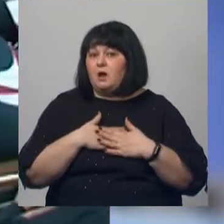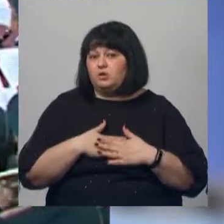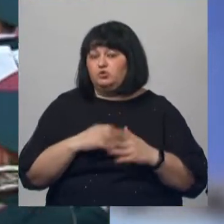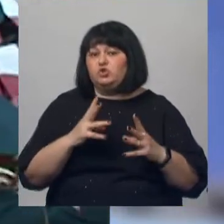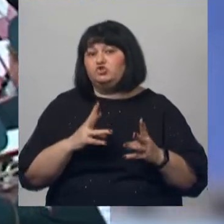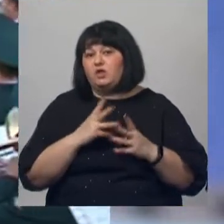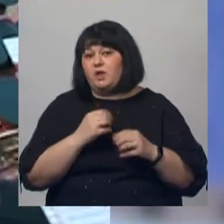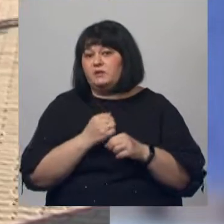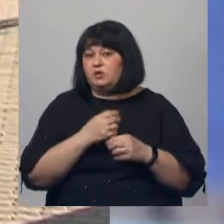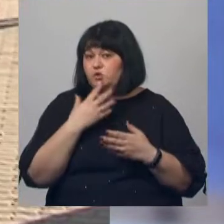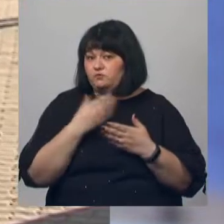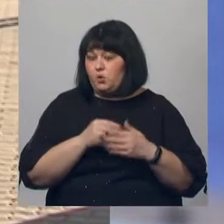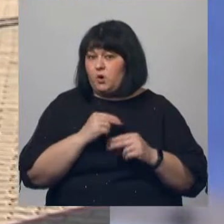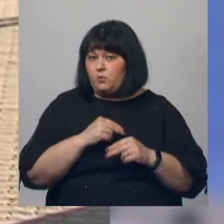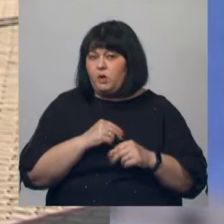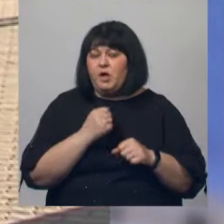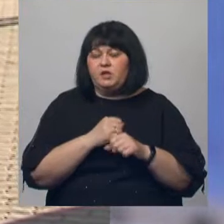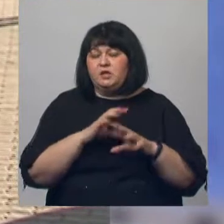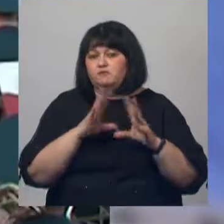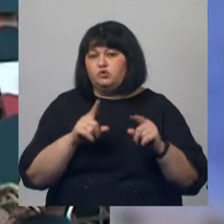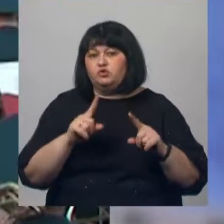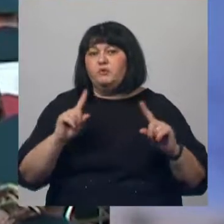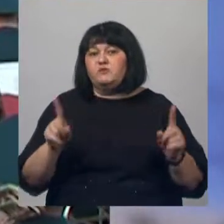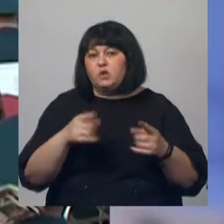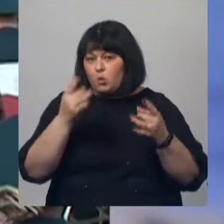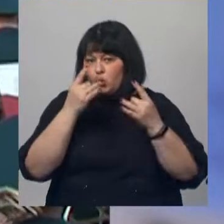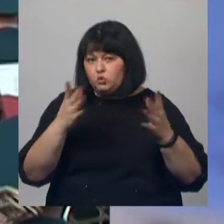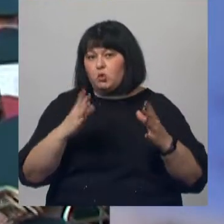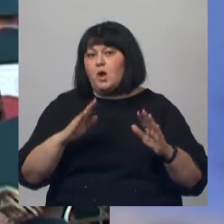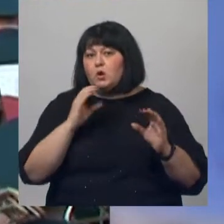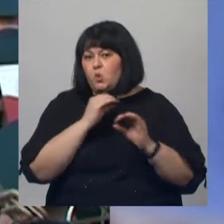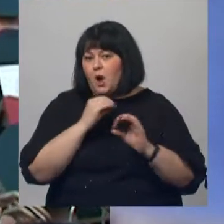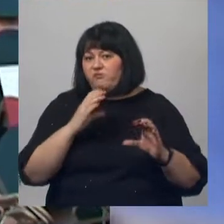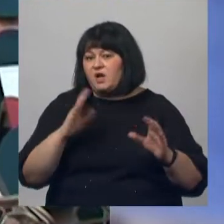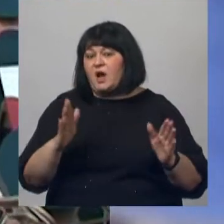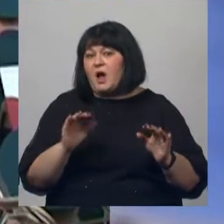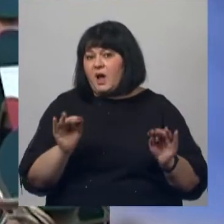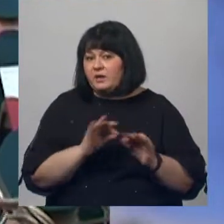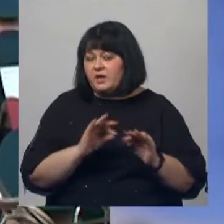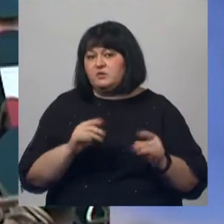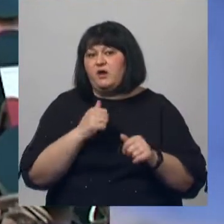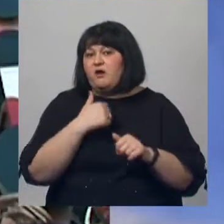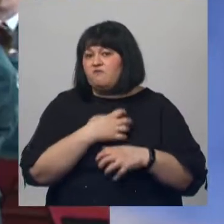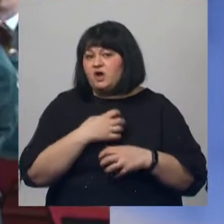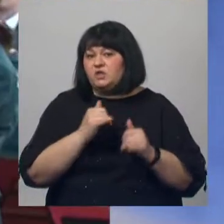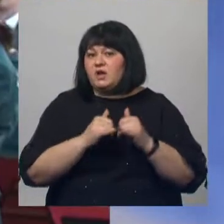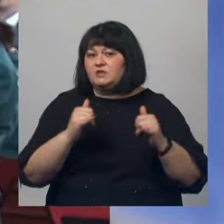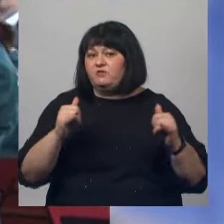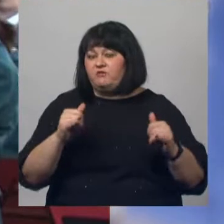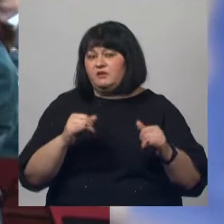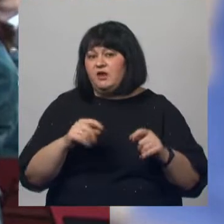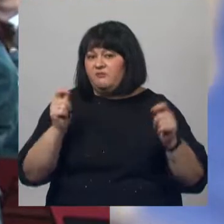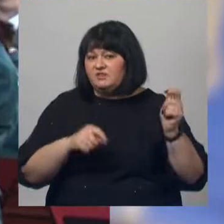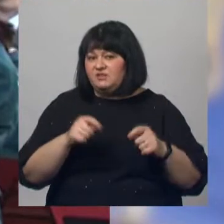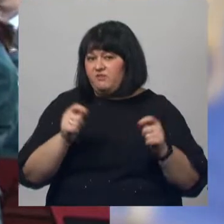делают эту свою работу. Он делал все, чтобы возродить культуру духовых оркестров. Ему было важно развивать в России фестивальное движение.